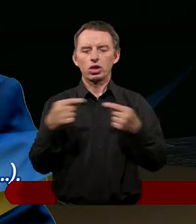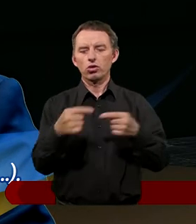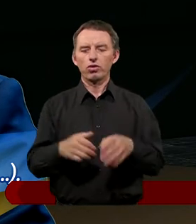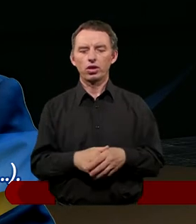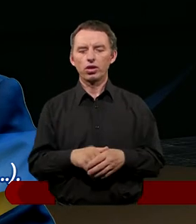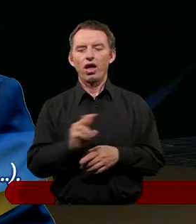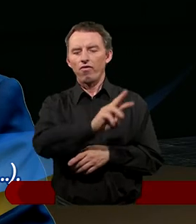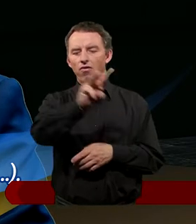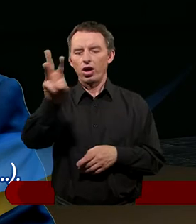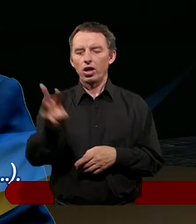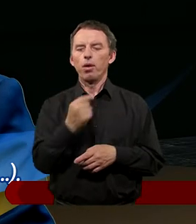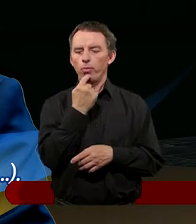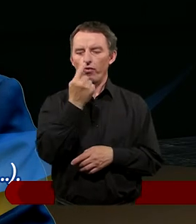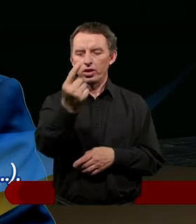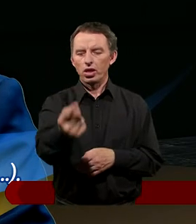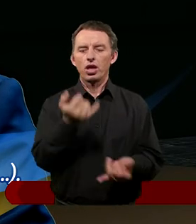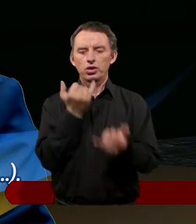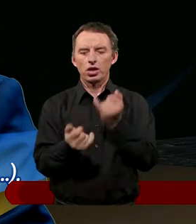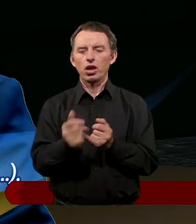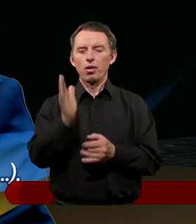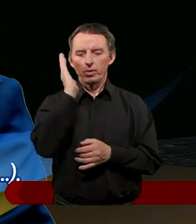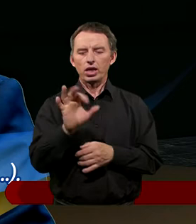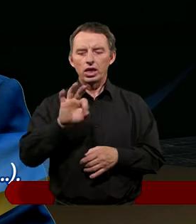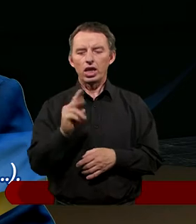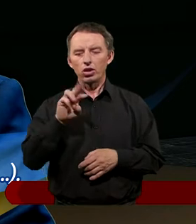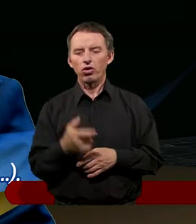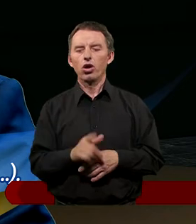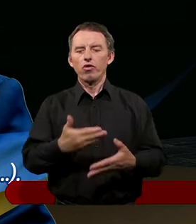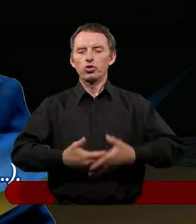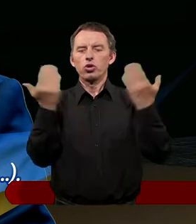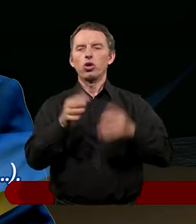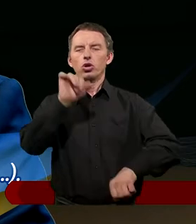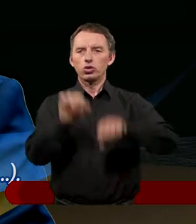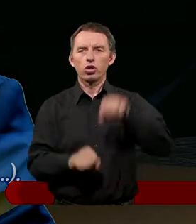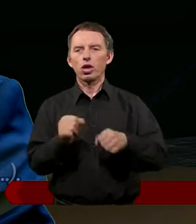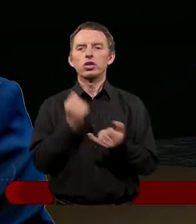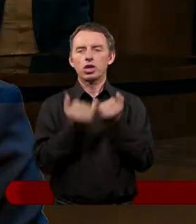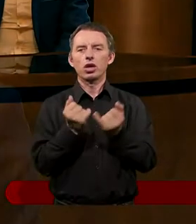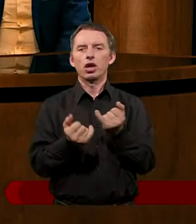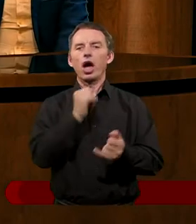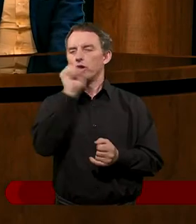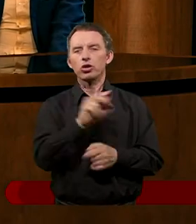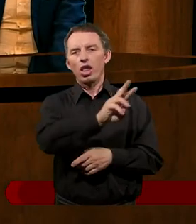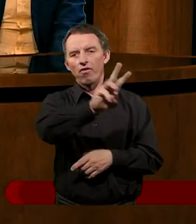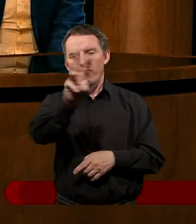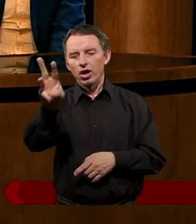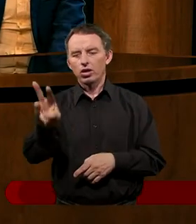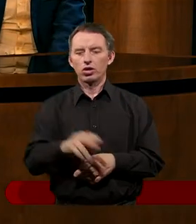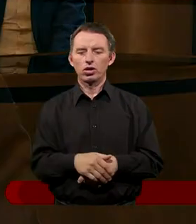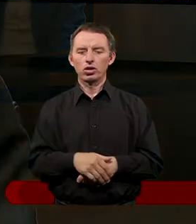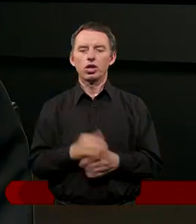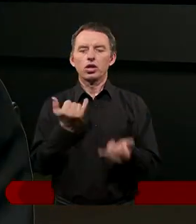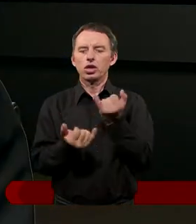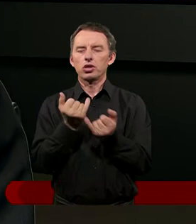Ale wam, powiadam, lżej będzie Tyrowi i Sydonowi w dniu sądu aniżeli wam. Dlaczego Jezus